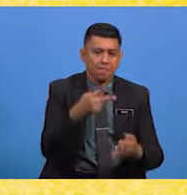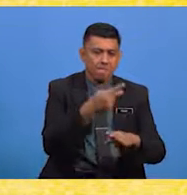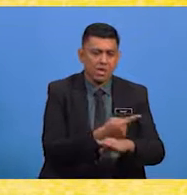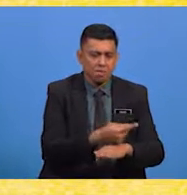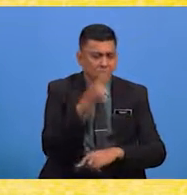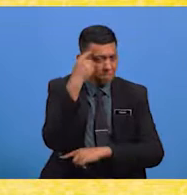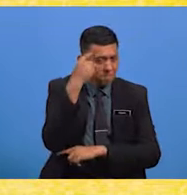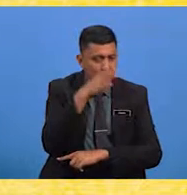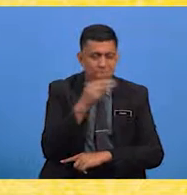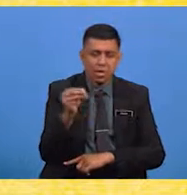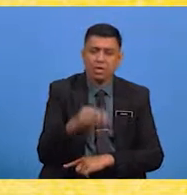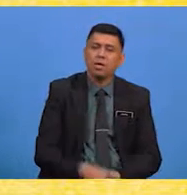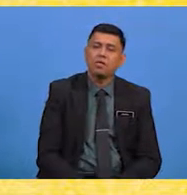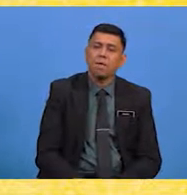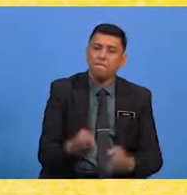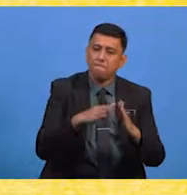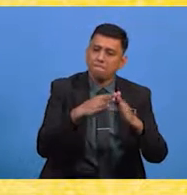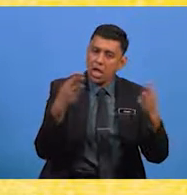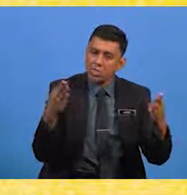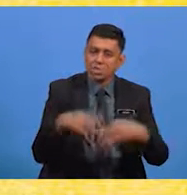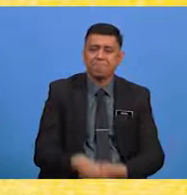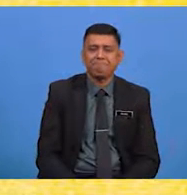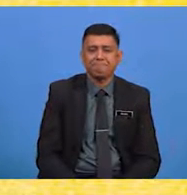pemikiran dan aspek bahasa